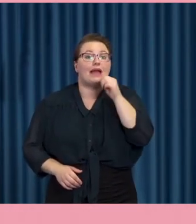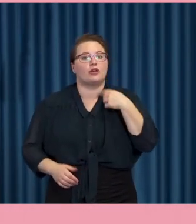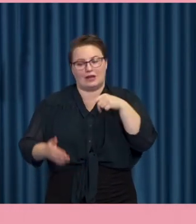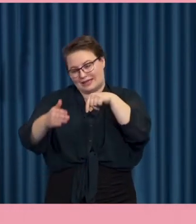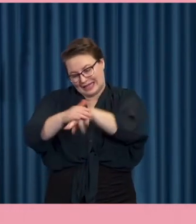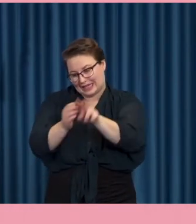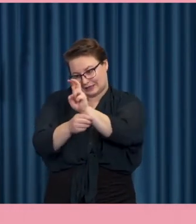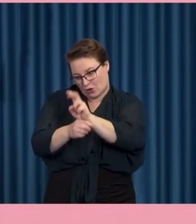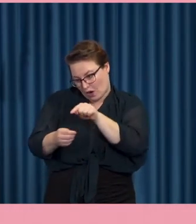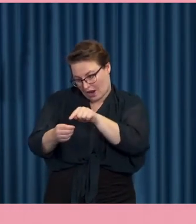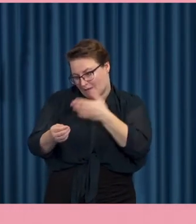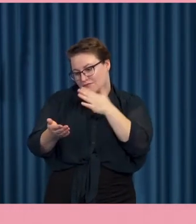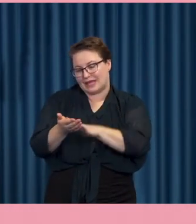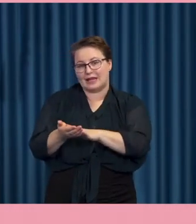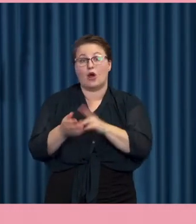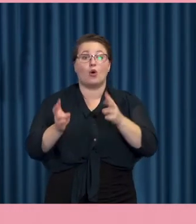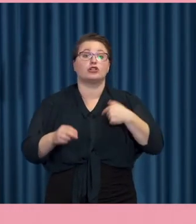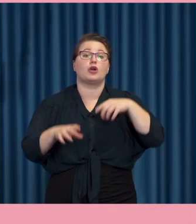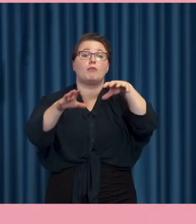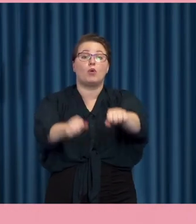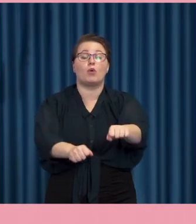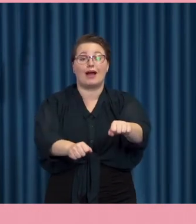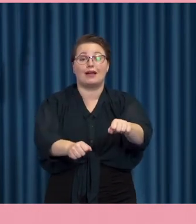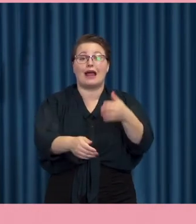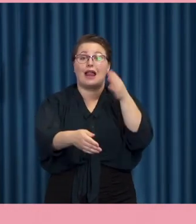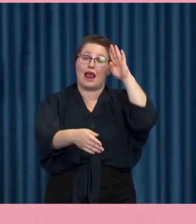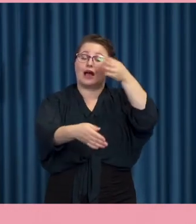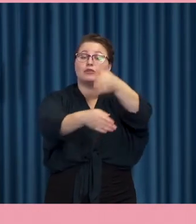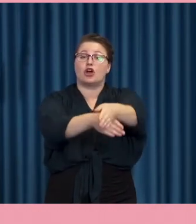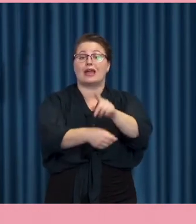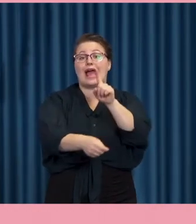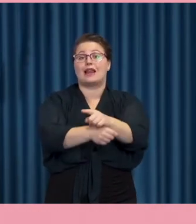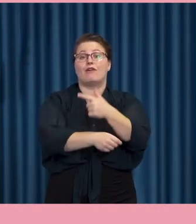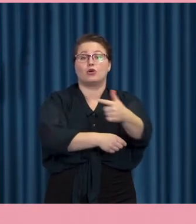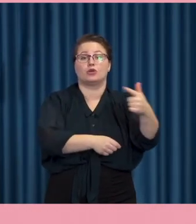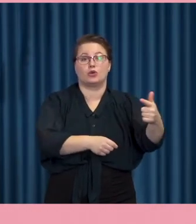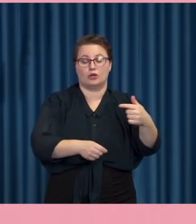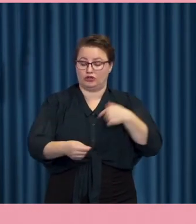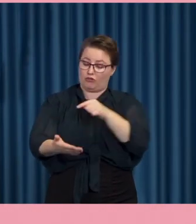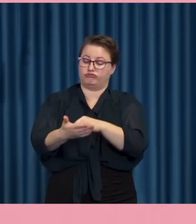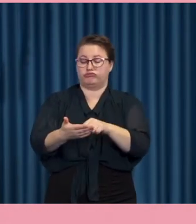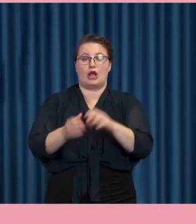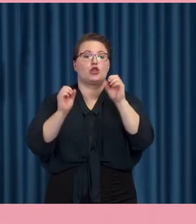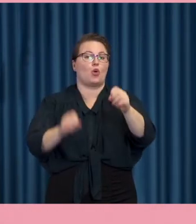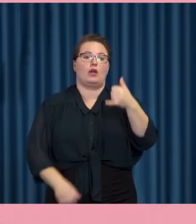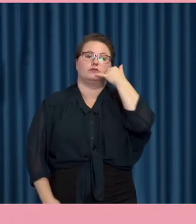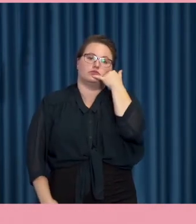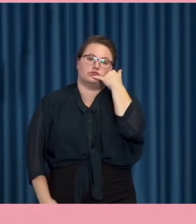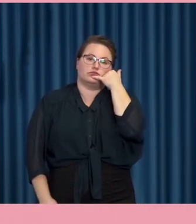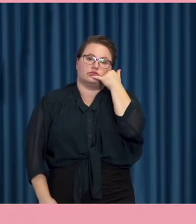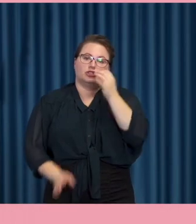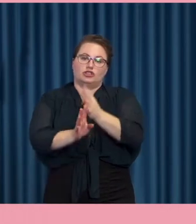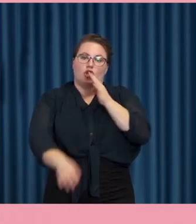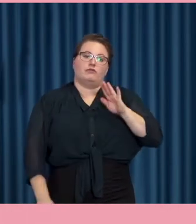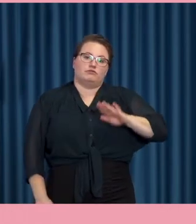Sen bokade jag om ett läkarbesök på 1177. Det gjorde jag snabbt, precis när jag ville själv. Ingen telefonkö. På vägen